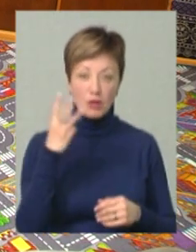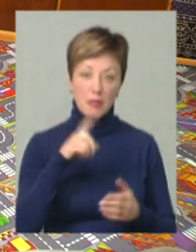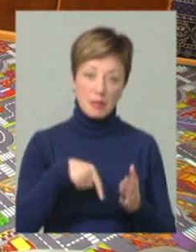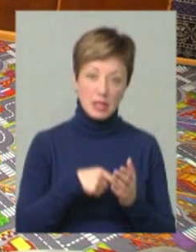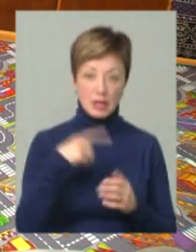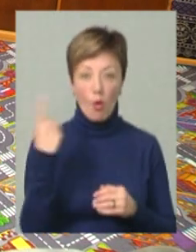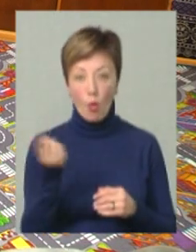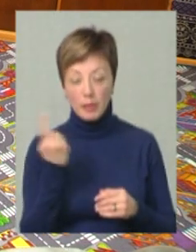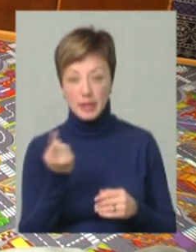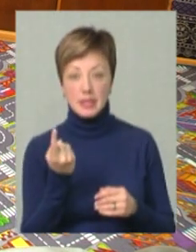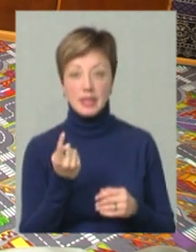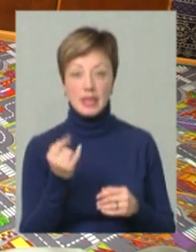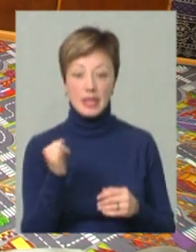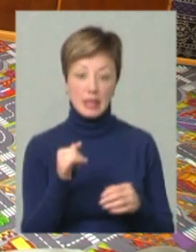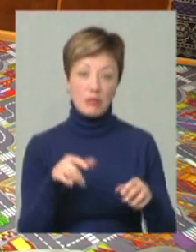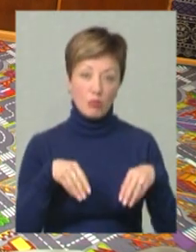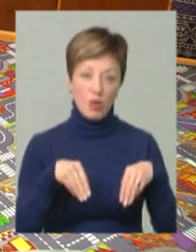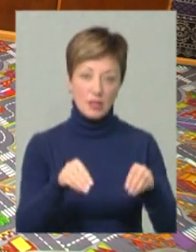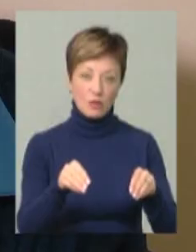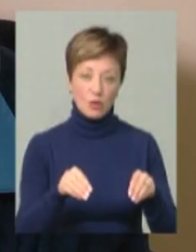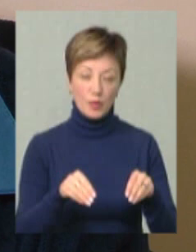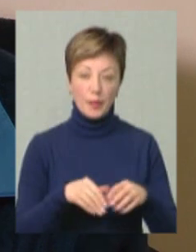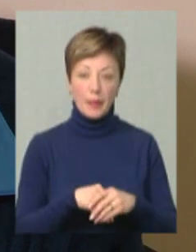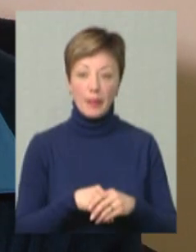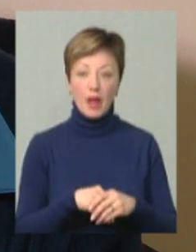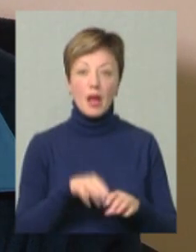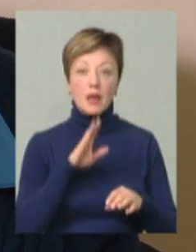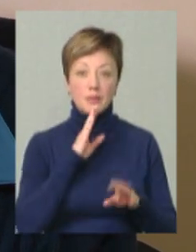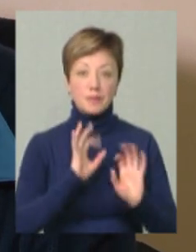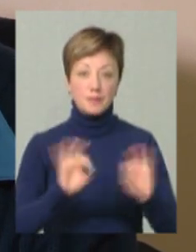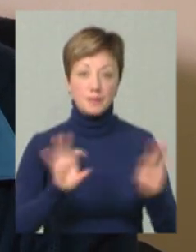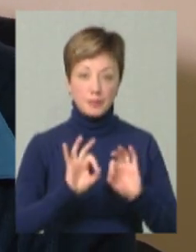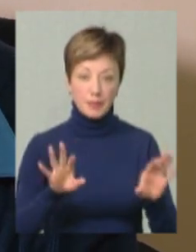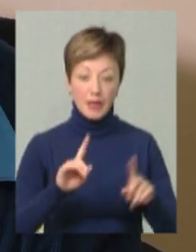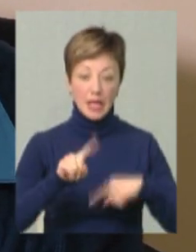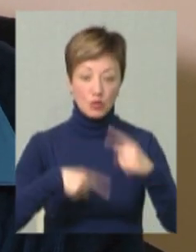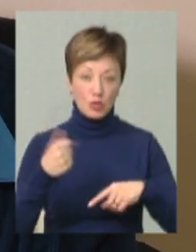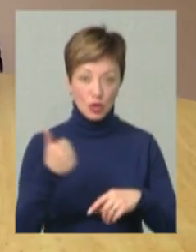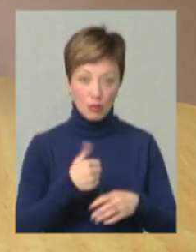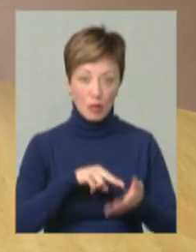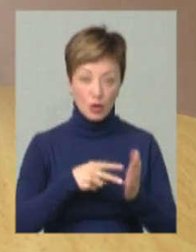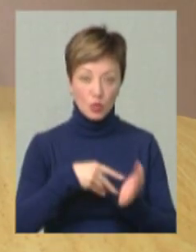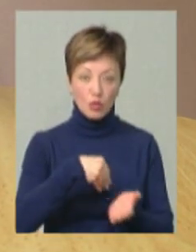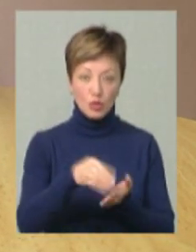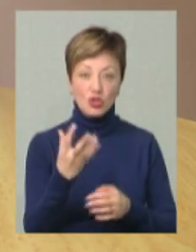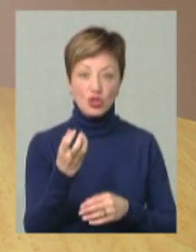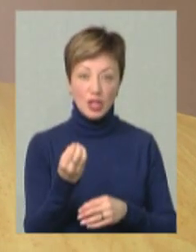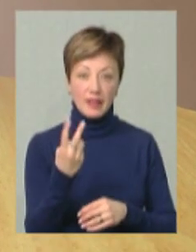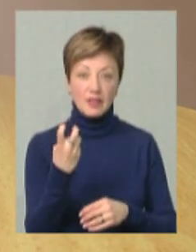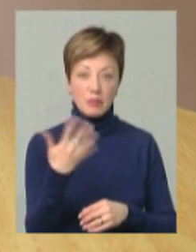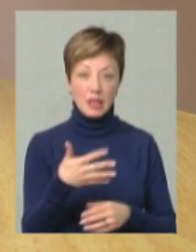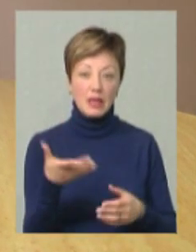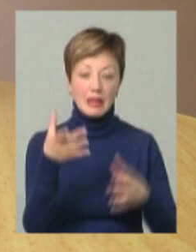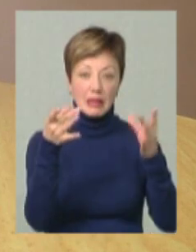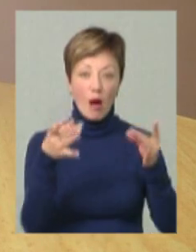області із посівною кампанією. Як розповіла Наталія Шмурікова, наступного тижня планують закупити ще 250